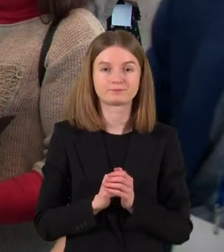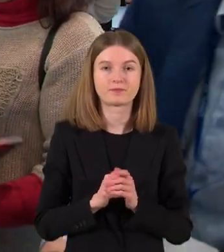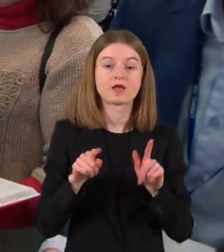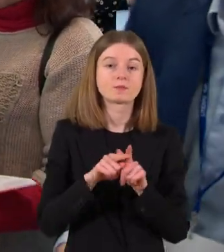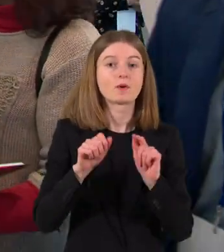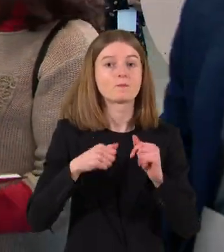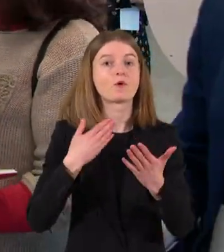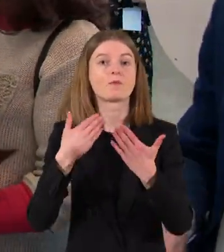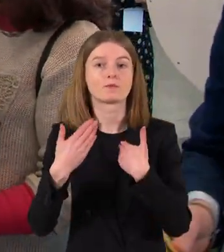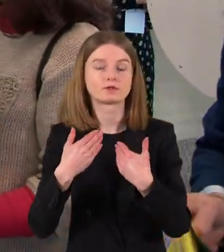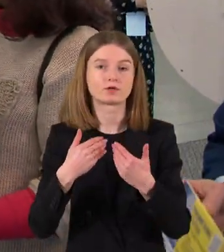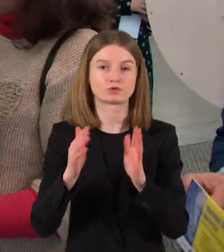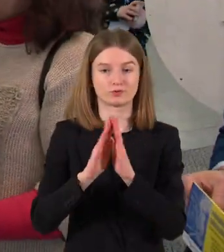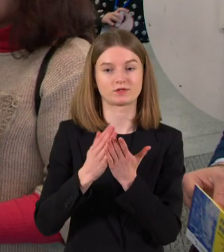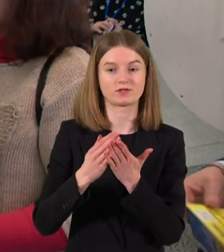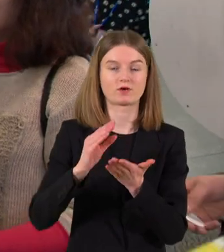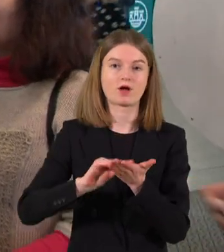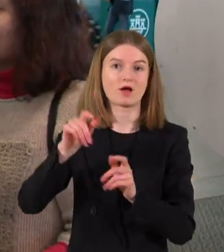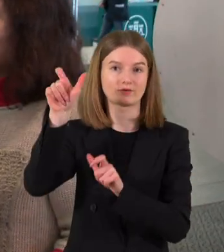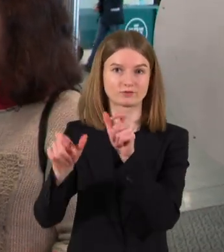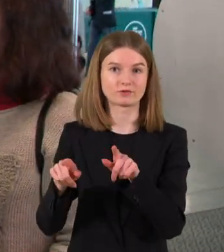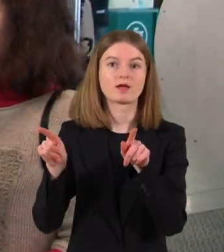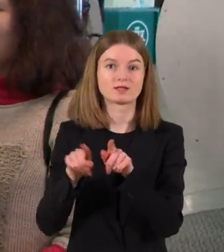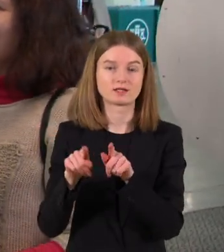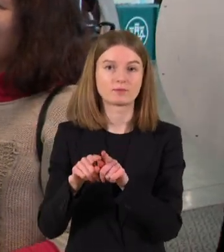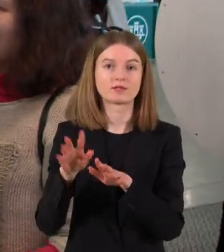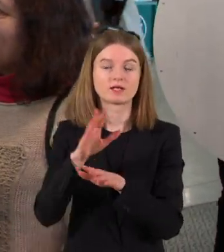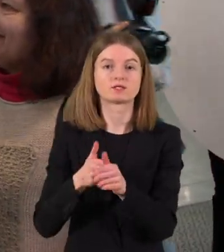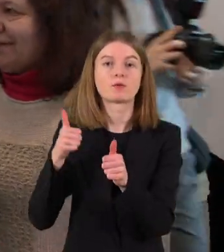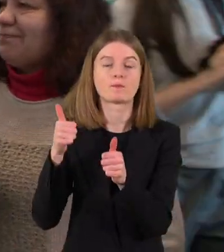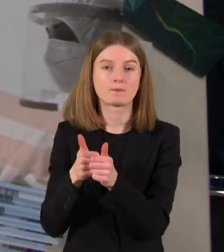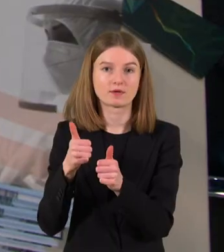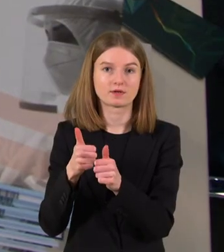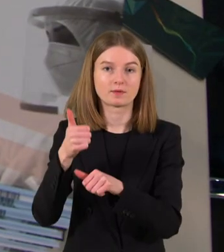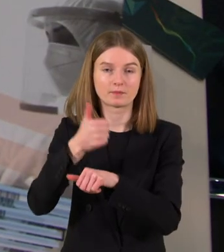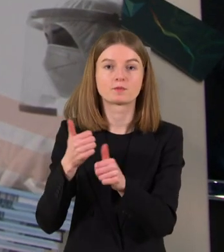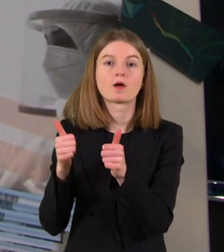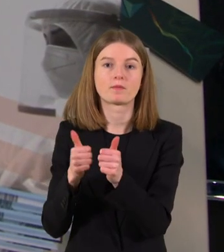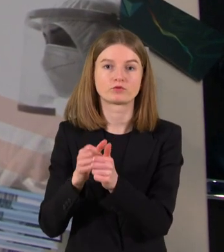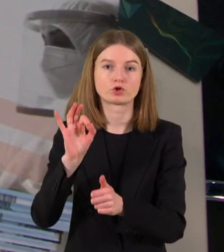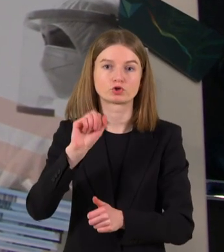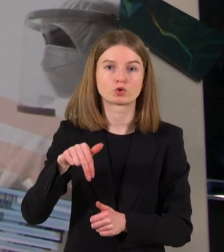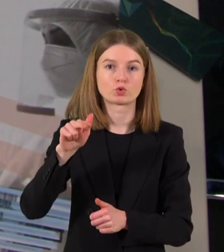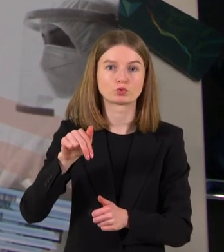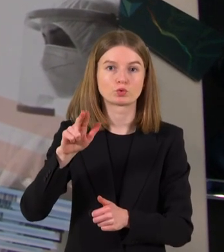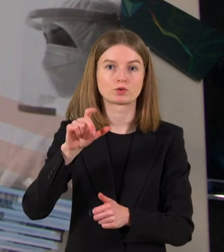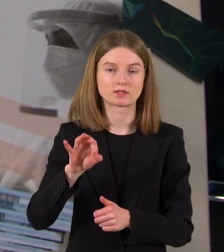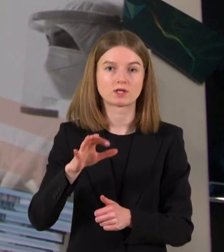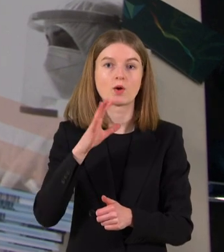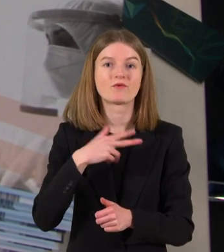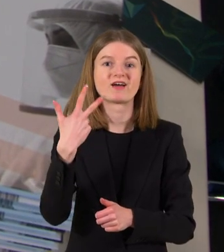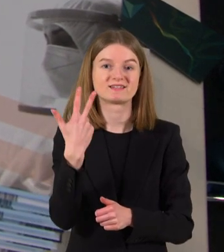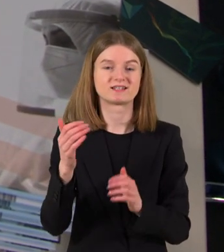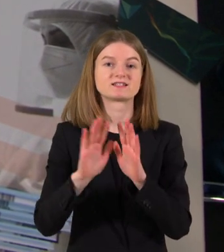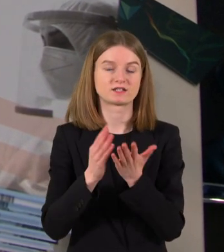pabendrauti su knygų autoriais. Tarp jų ir Seimo pirmininko pavaduotojas Paulių Saudargas. Išleidęs tris knygas. Teko